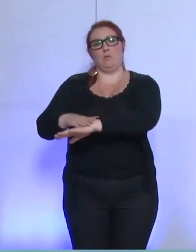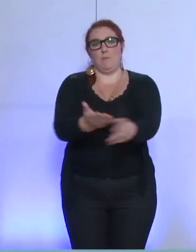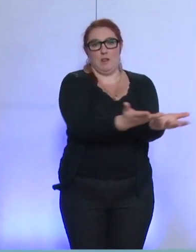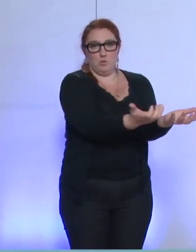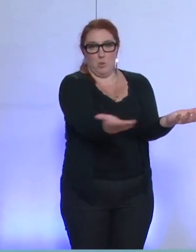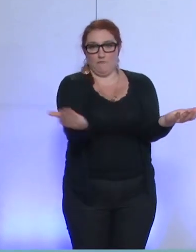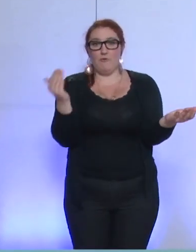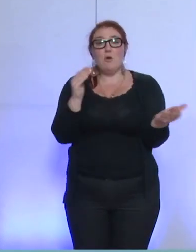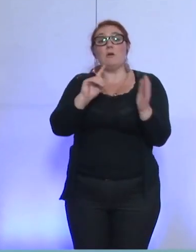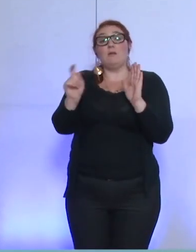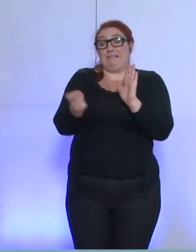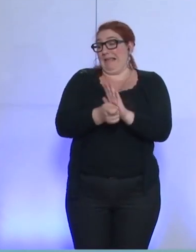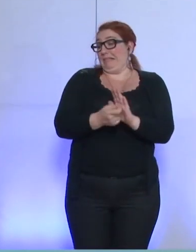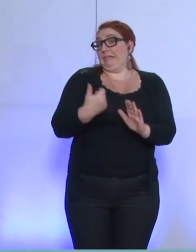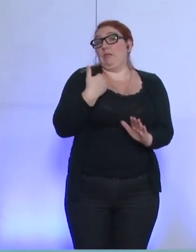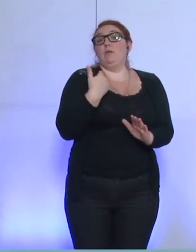octobre récemment.